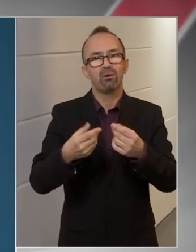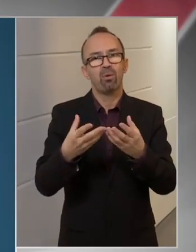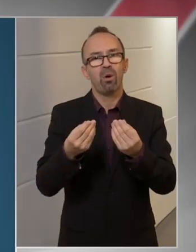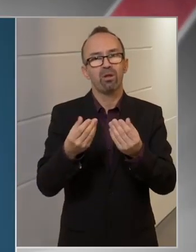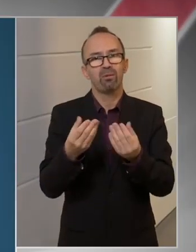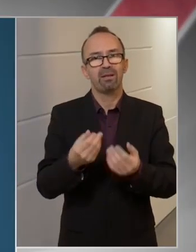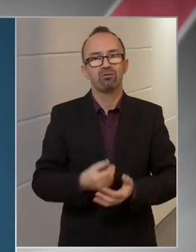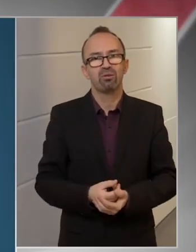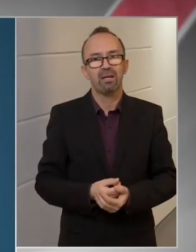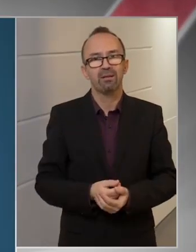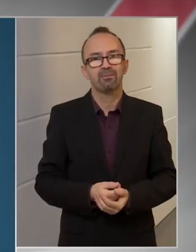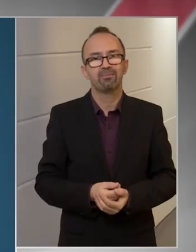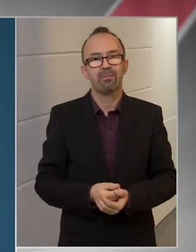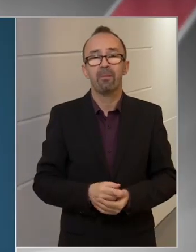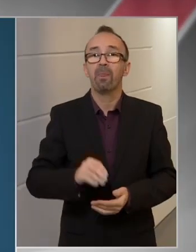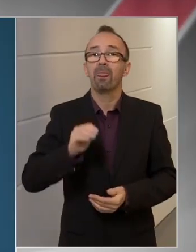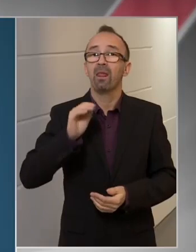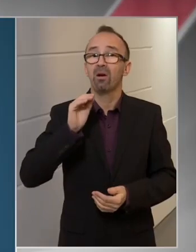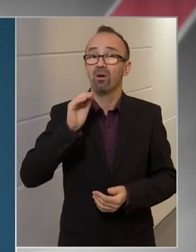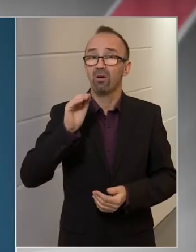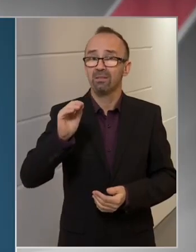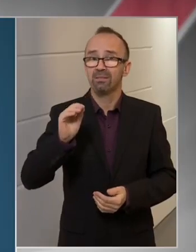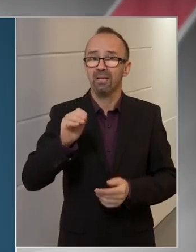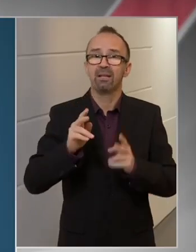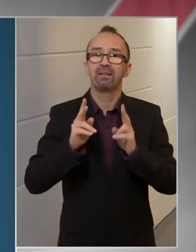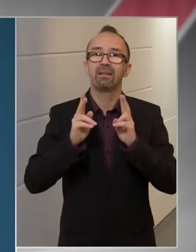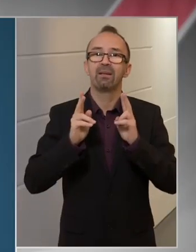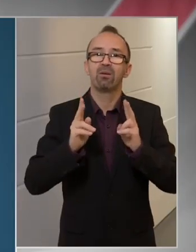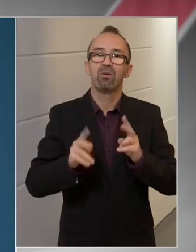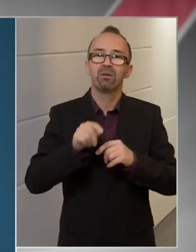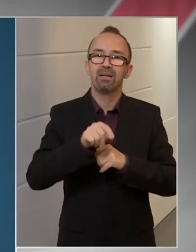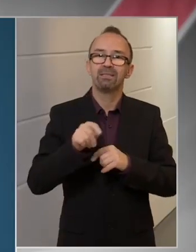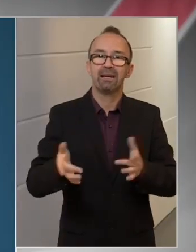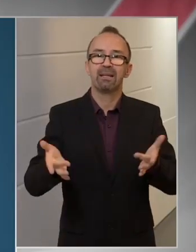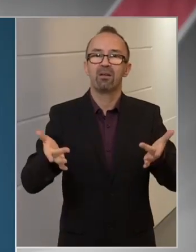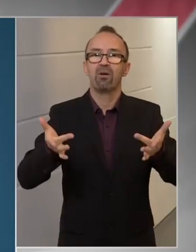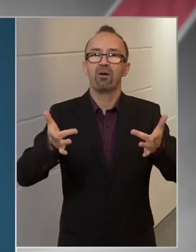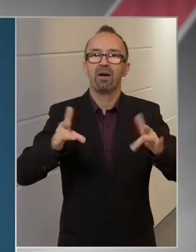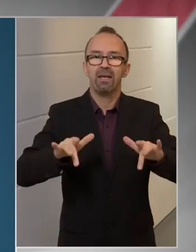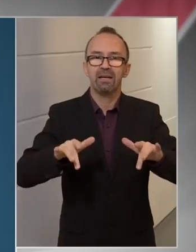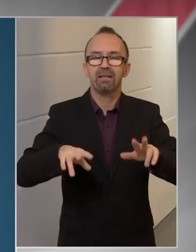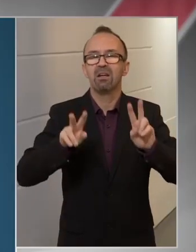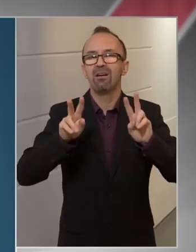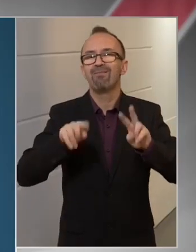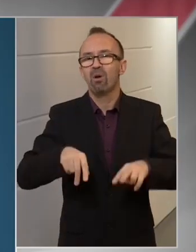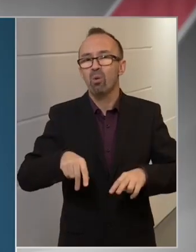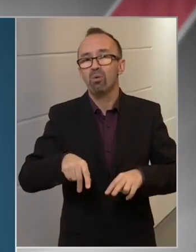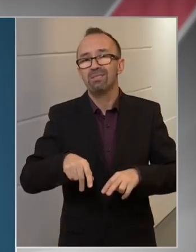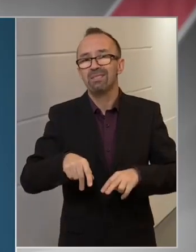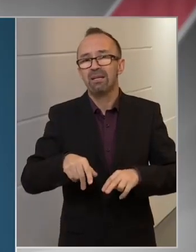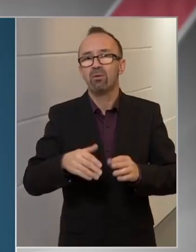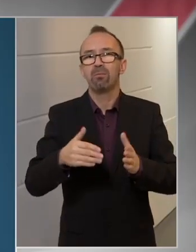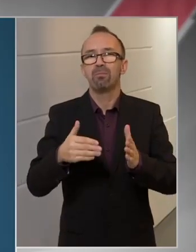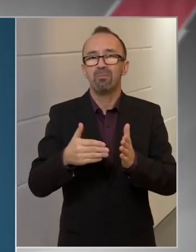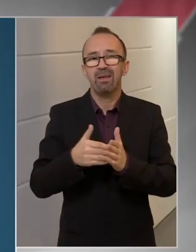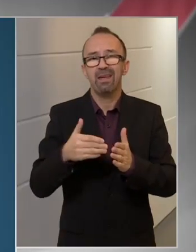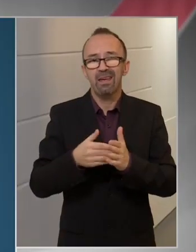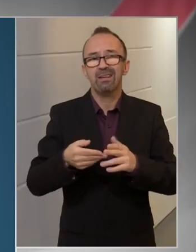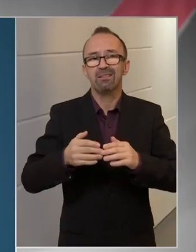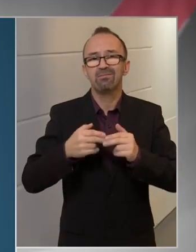mennyisége. Ez azt jelenti, hogy ezeken a helyeken nagy valószínűséggel még